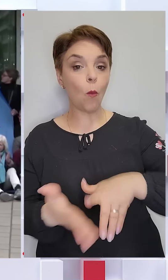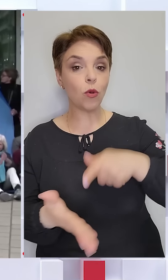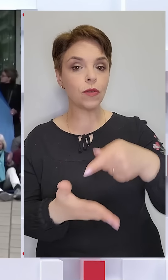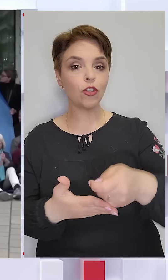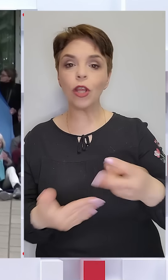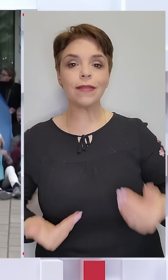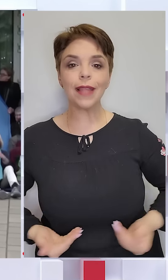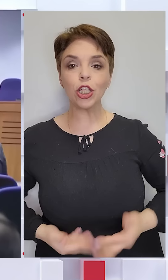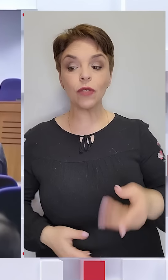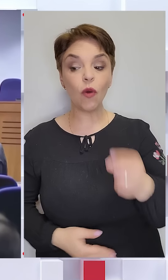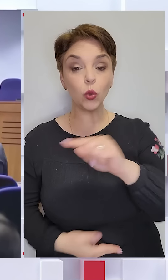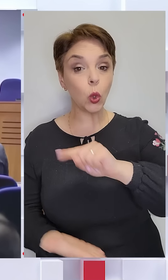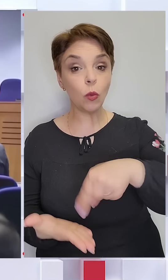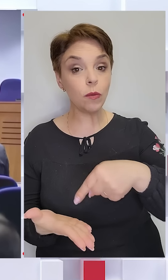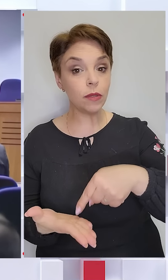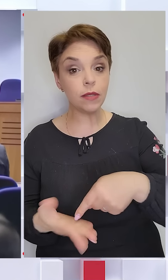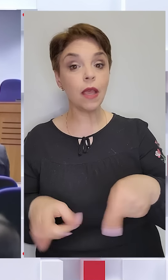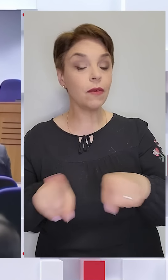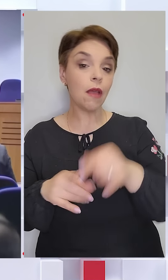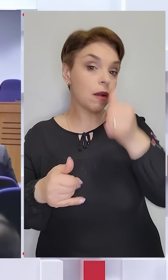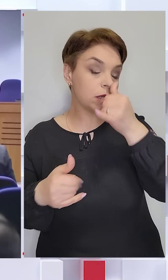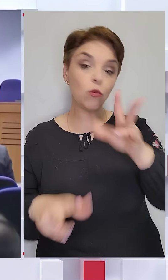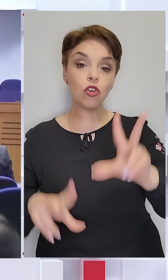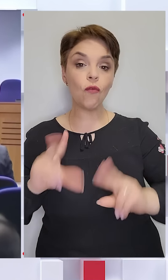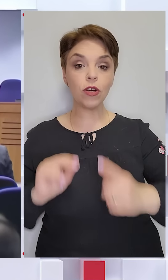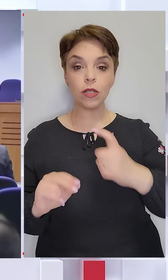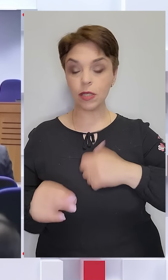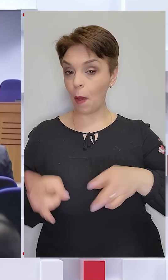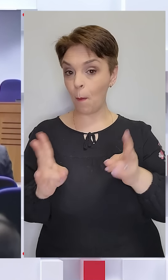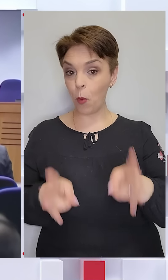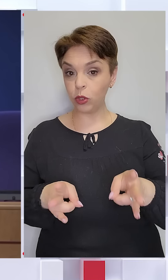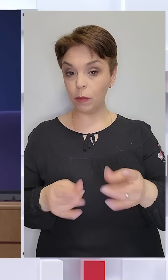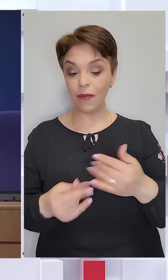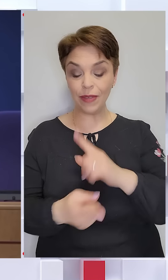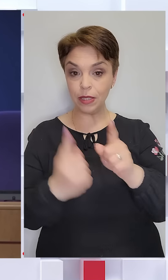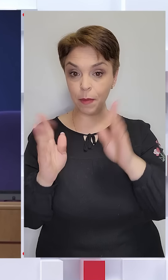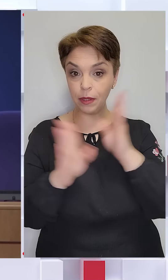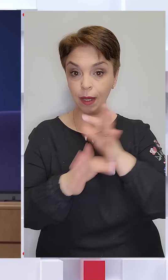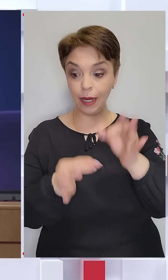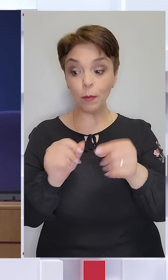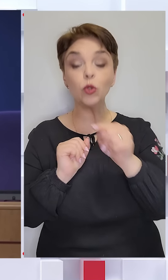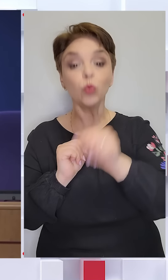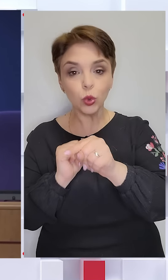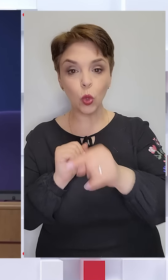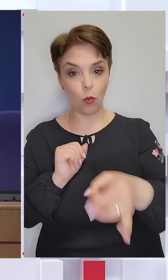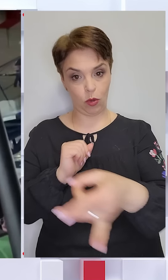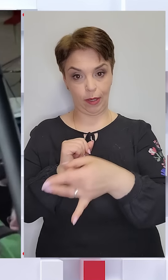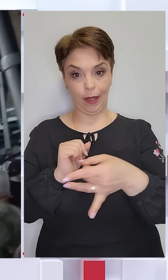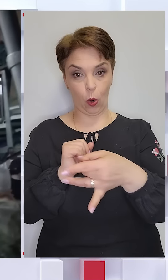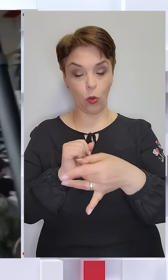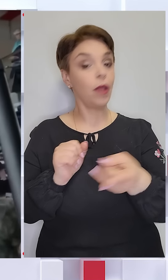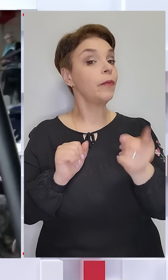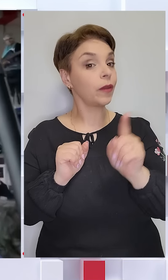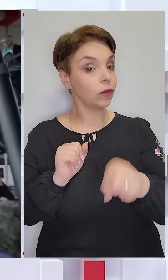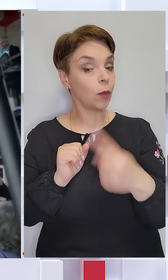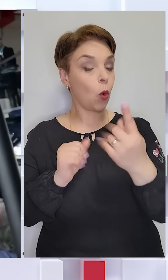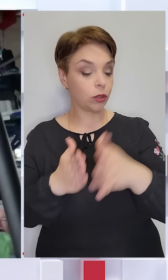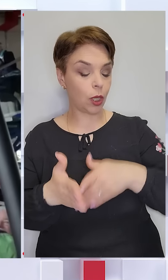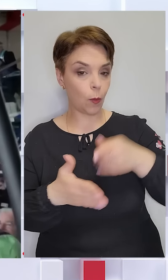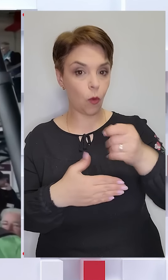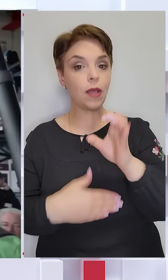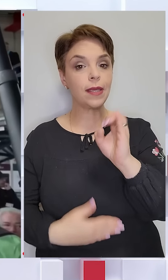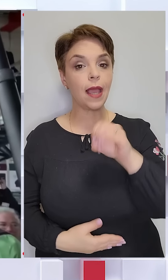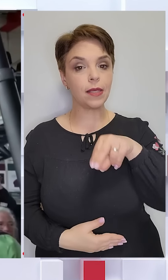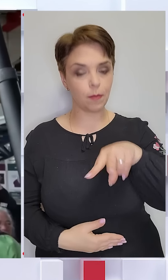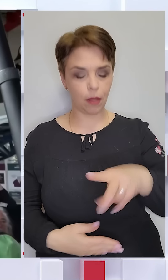вже не живе у тому місці, відтак не може вважатися потерпілим от змін клімату саме у цьому регіоні. Утім, один позов